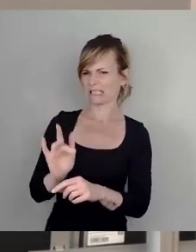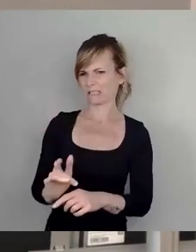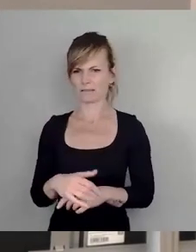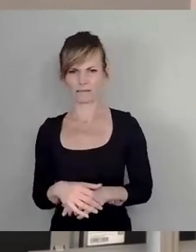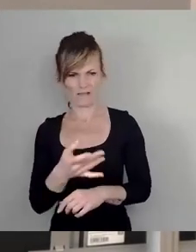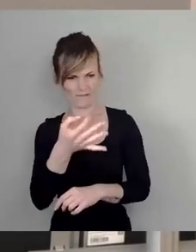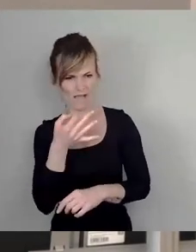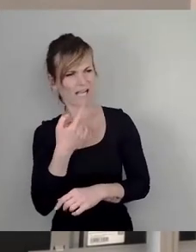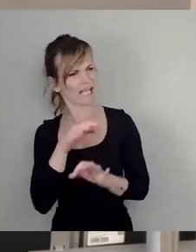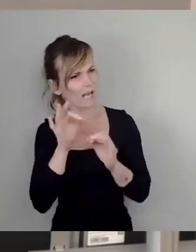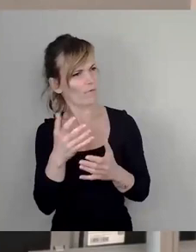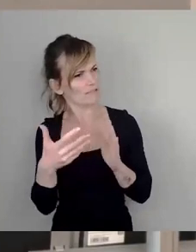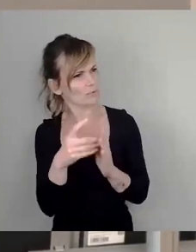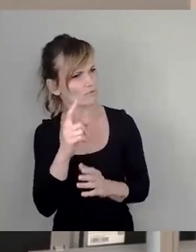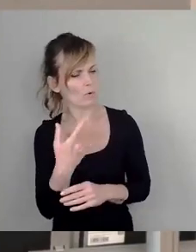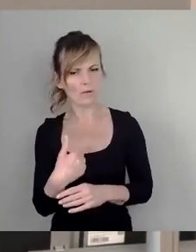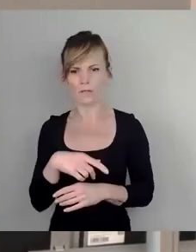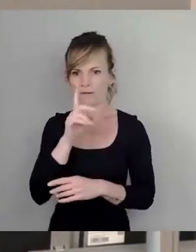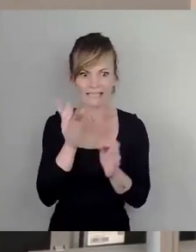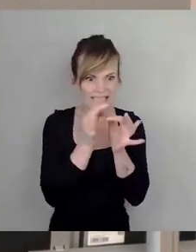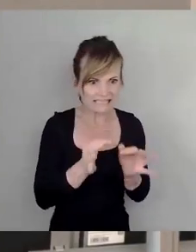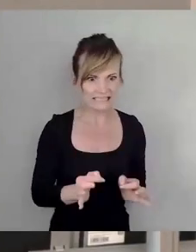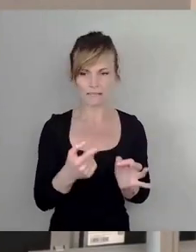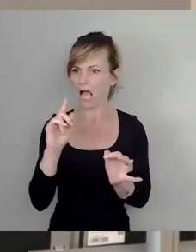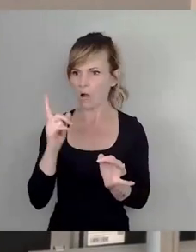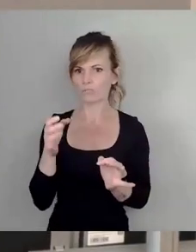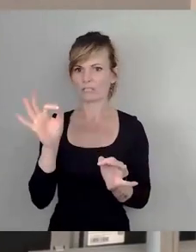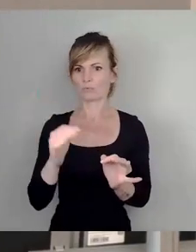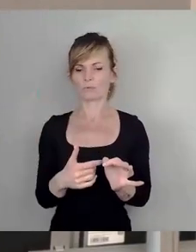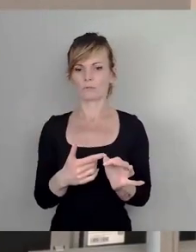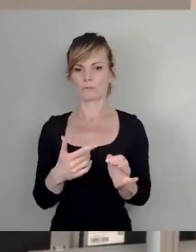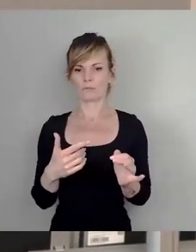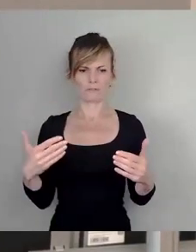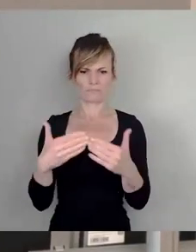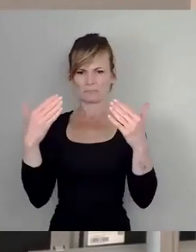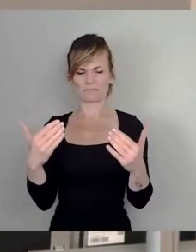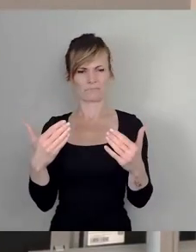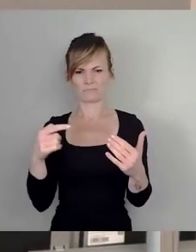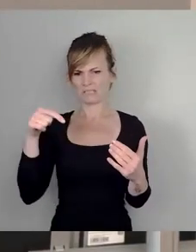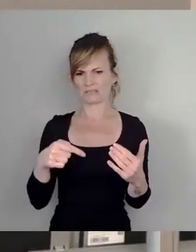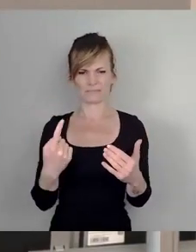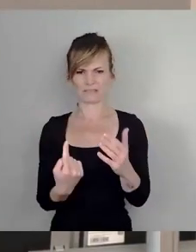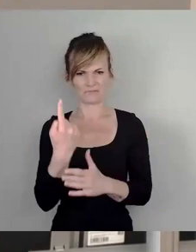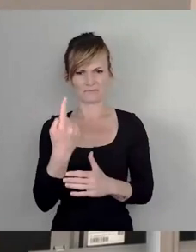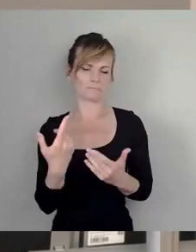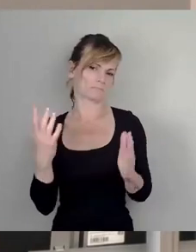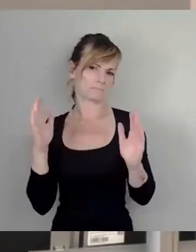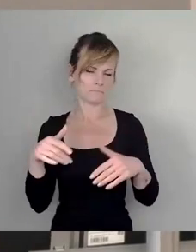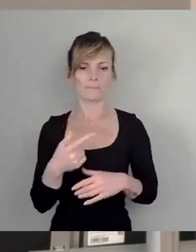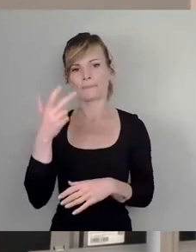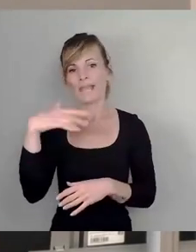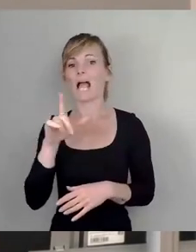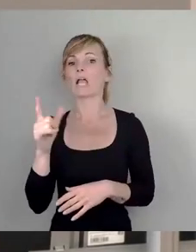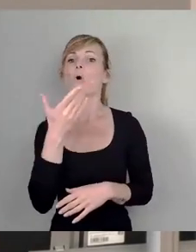Wenn man es hingegen konkret fasst, ist es auch wieder nicht gut. Es scheint ein bisschen ein Paradoxon hier zu sein. Und an Sie, Lommel, gerichtet.